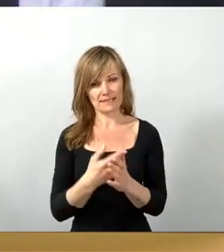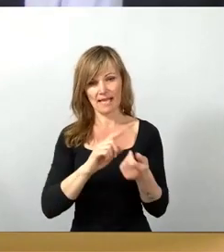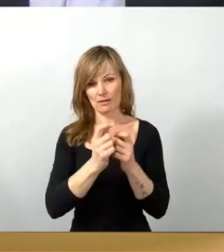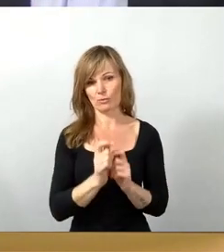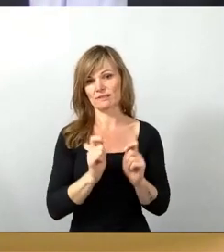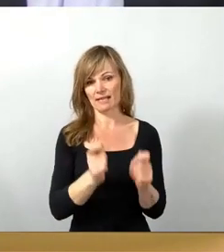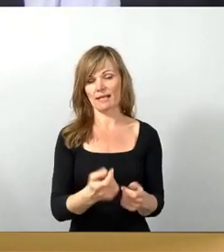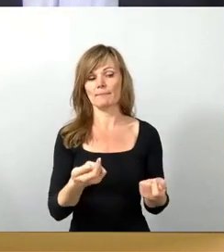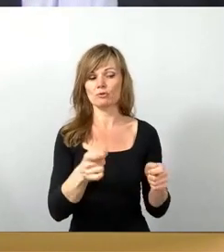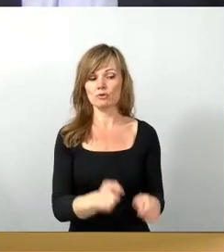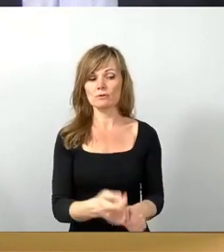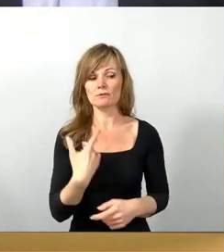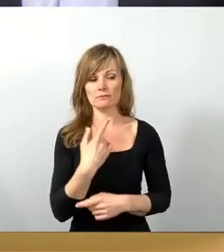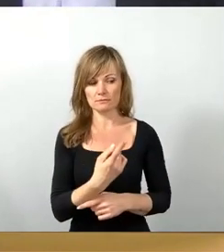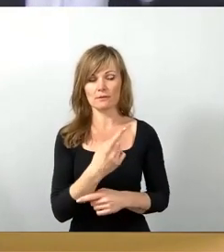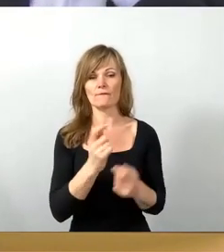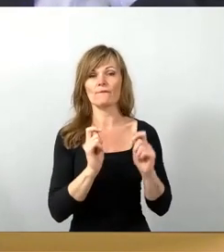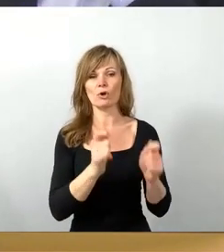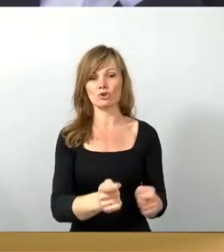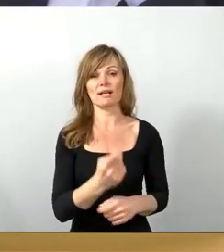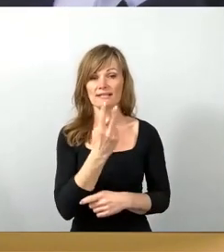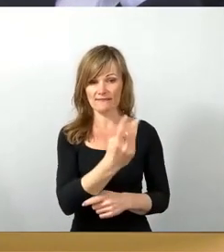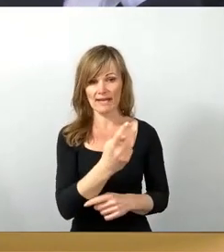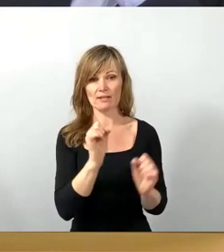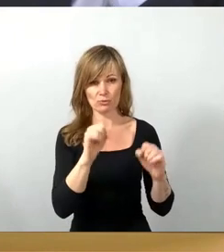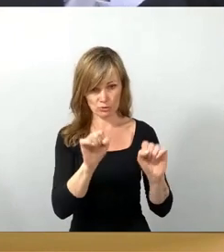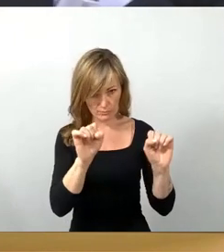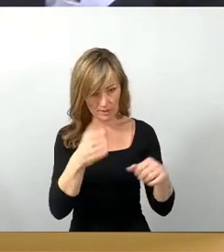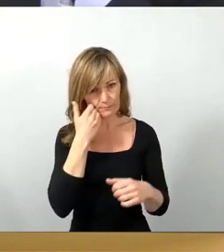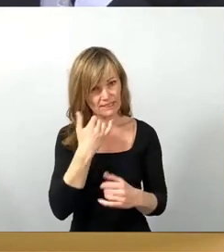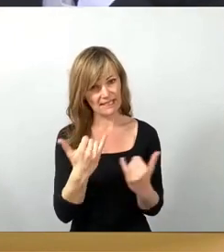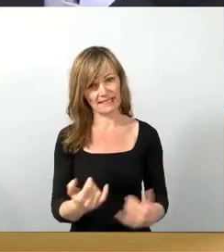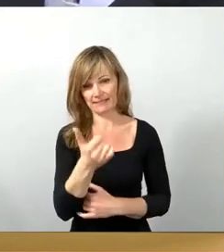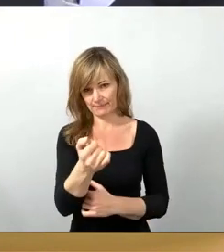Beschlussvorschlag 2 zustimmen kann, dann bitte ich um das Stimmzeichen.